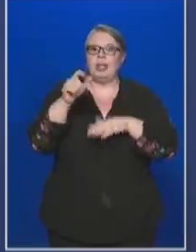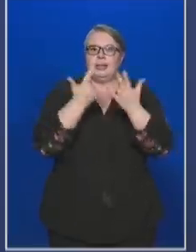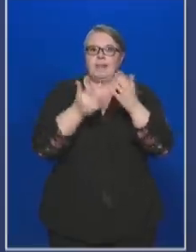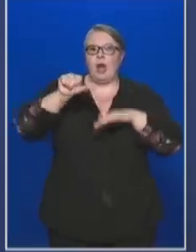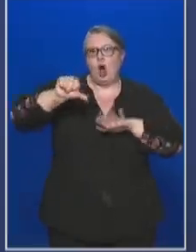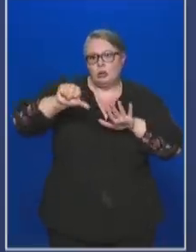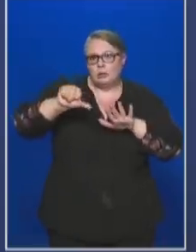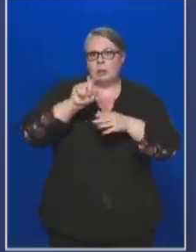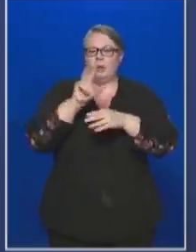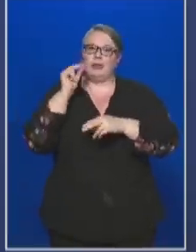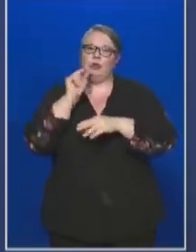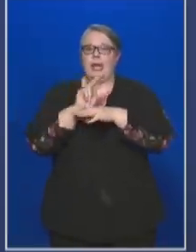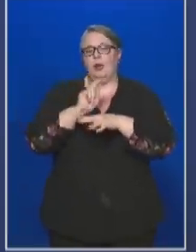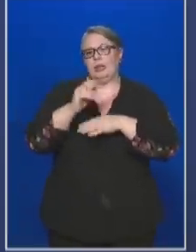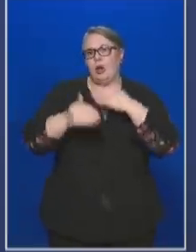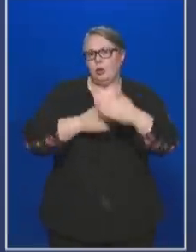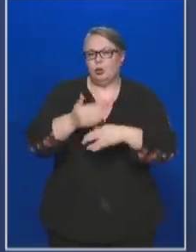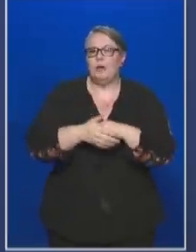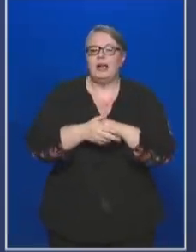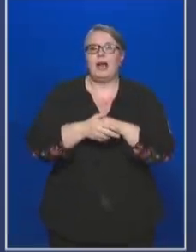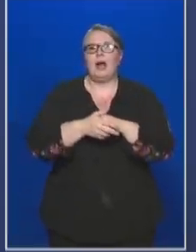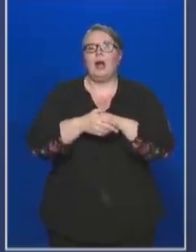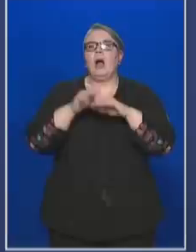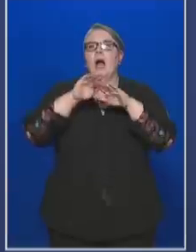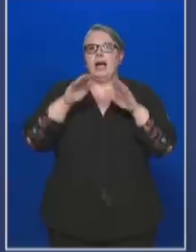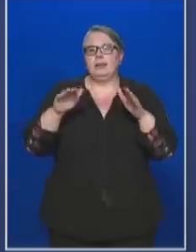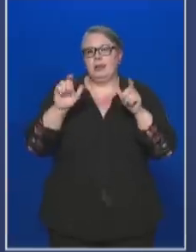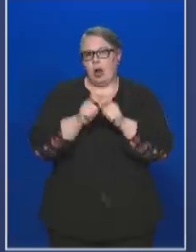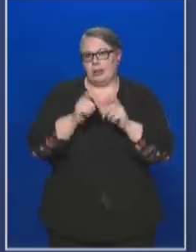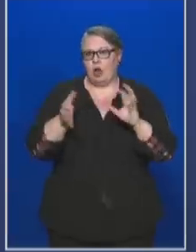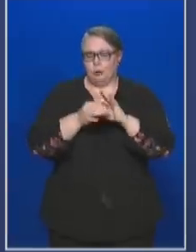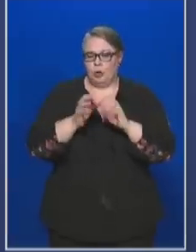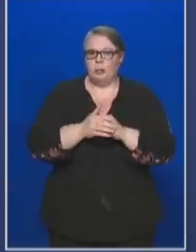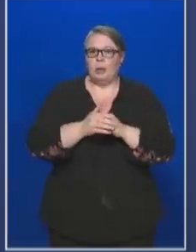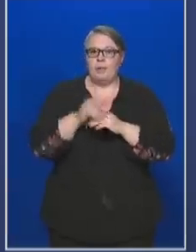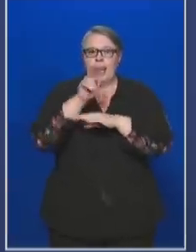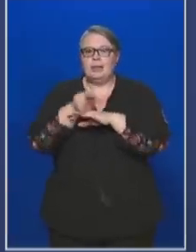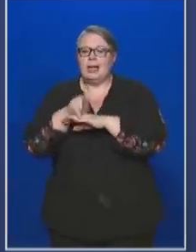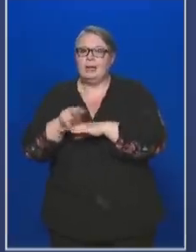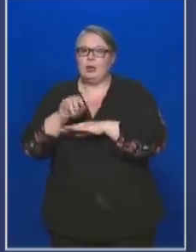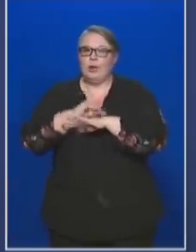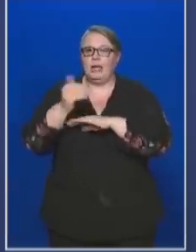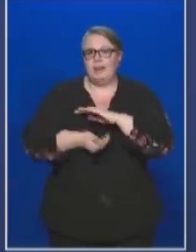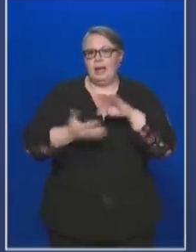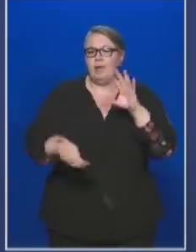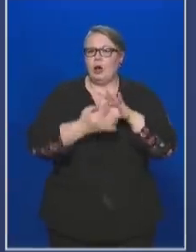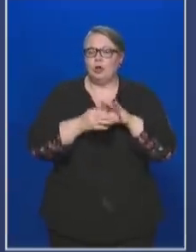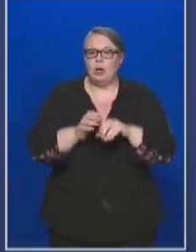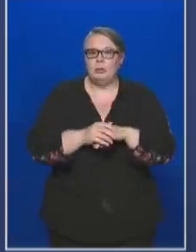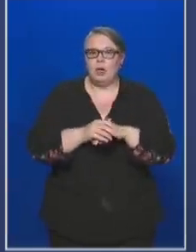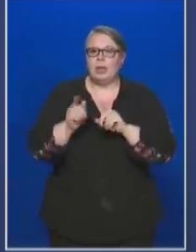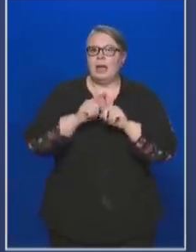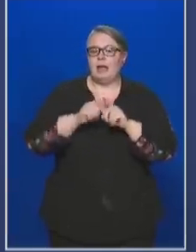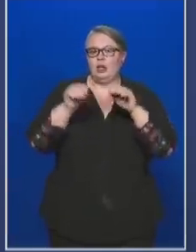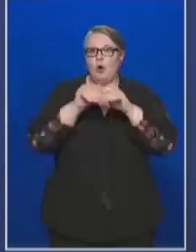rendőrségi ellenőrzést hajtottunk végre hatósági házi karanténnal összefüggésben. Áttekintettük a hétvége vonatkozásában a